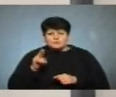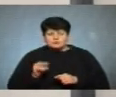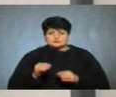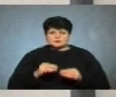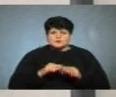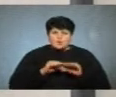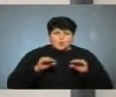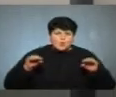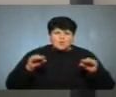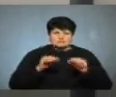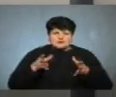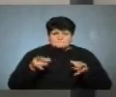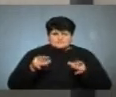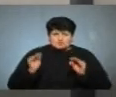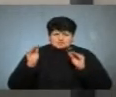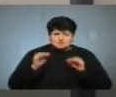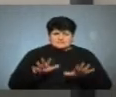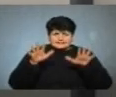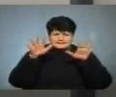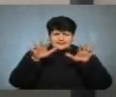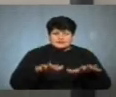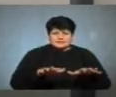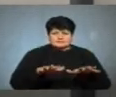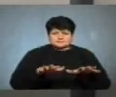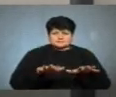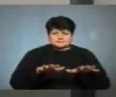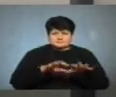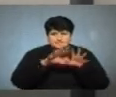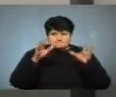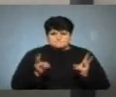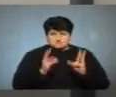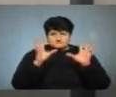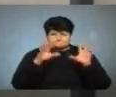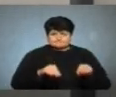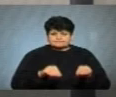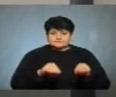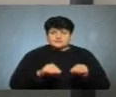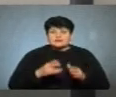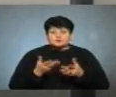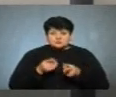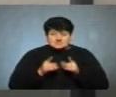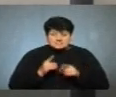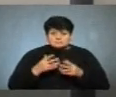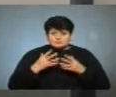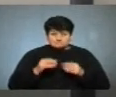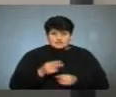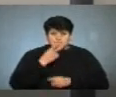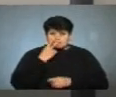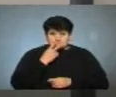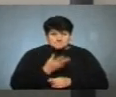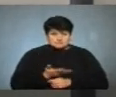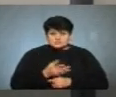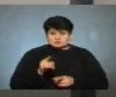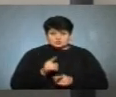змочити можна, накрити осередок пожежі. Якщо дійсно ви вже бачите, що